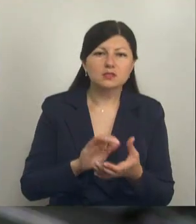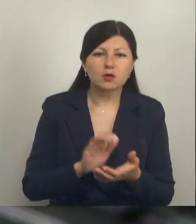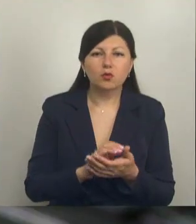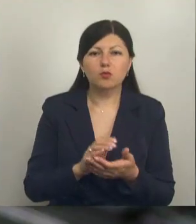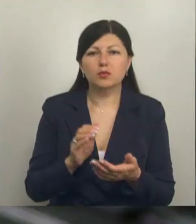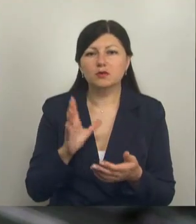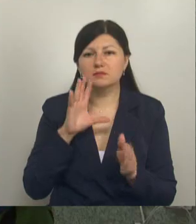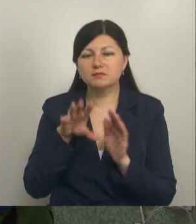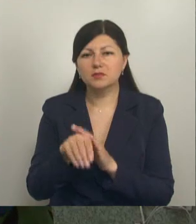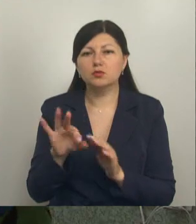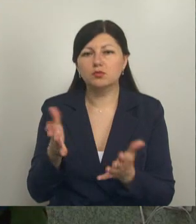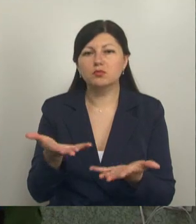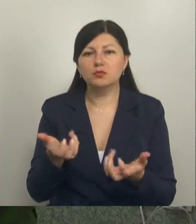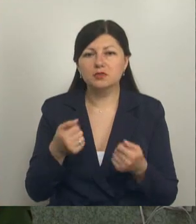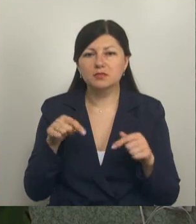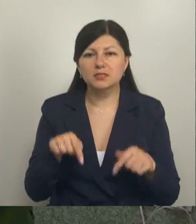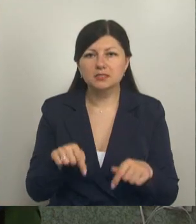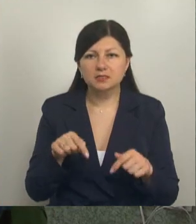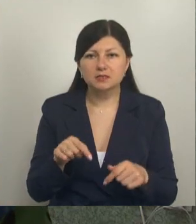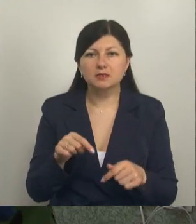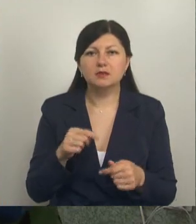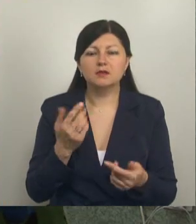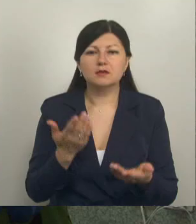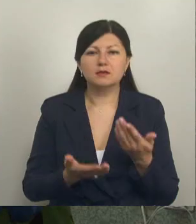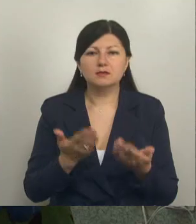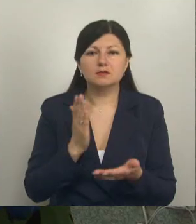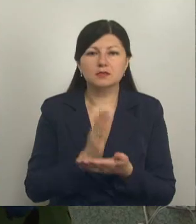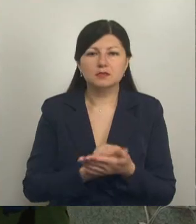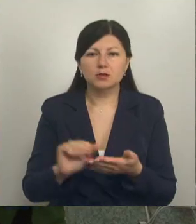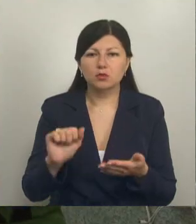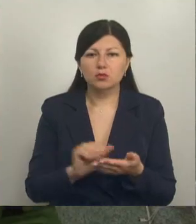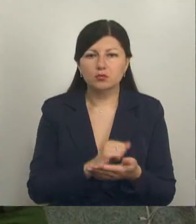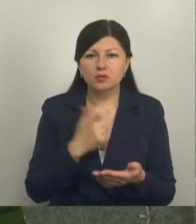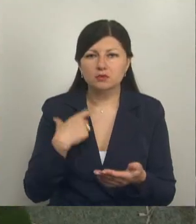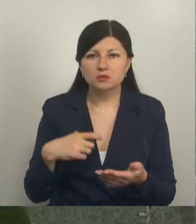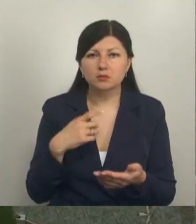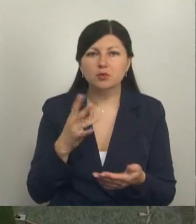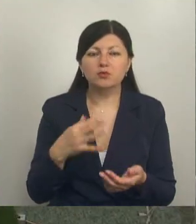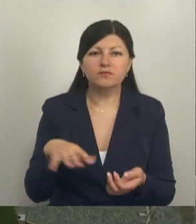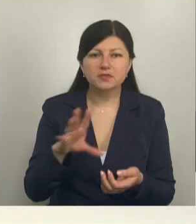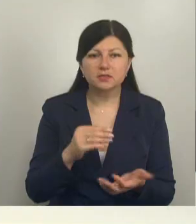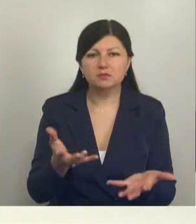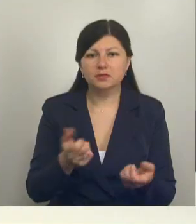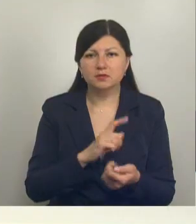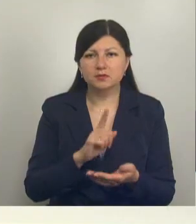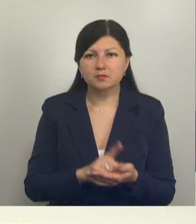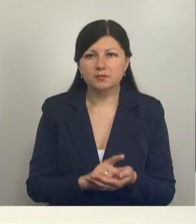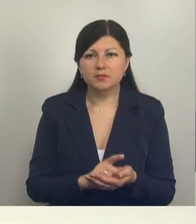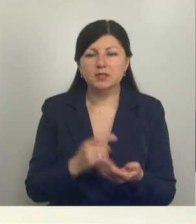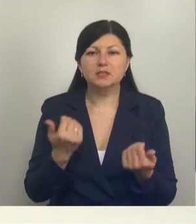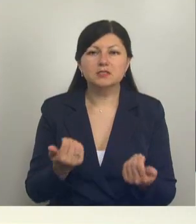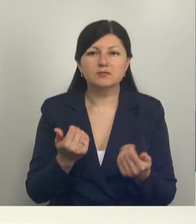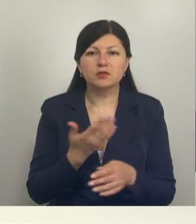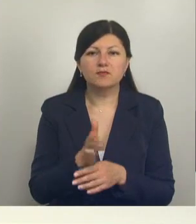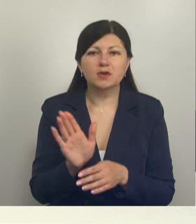то мы будем принимать их здесь при наличии соответствующих документов. Но всех примем. Сегодня